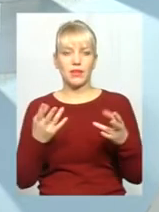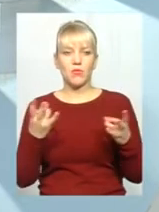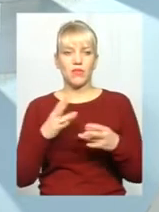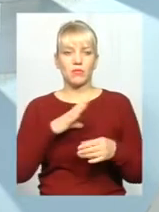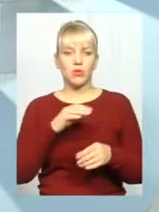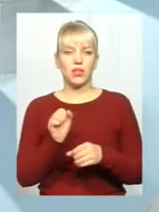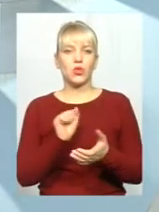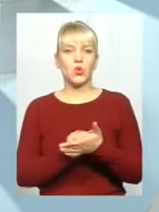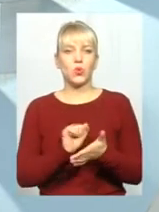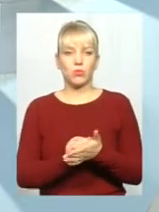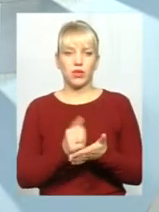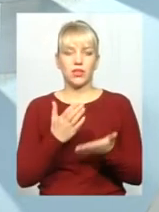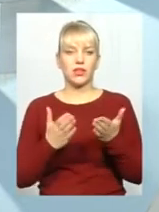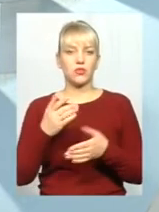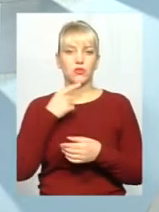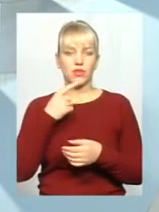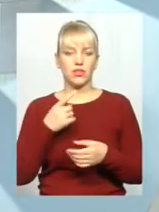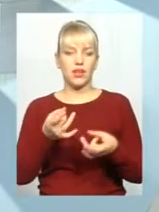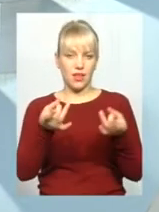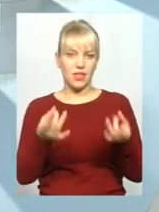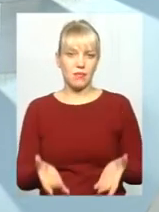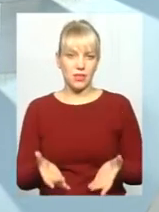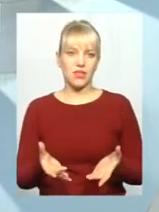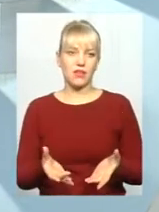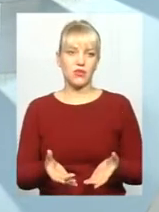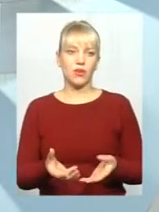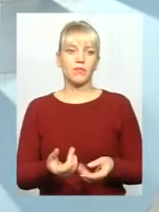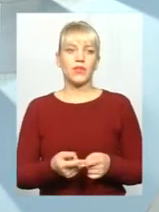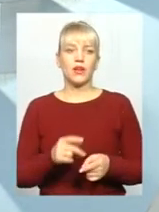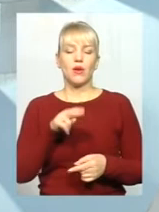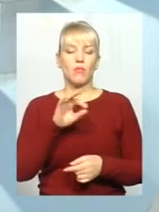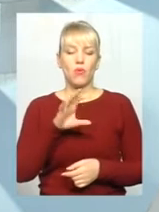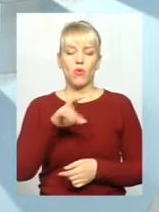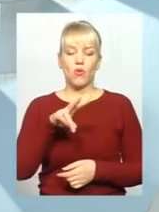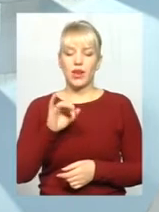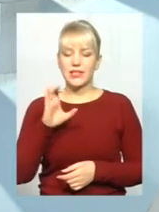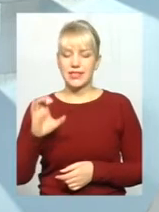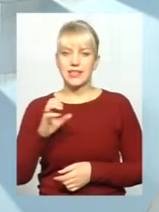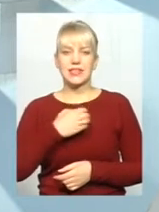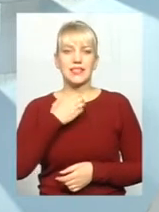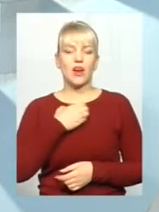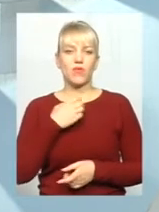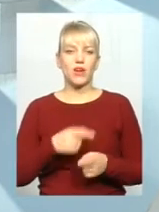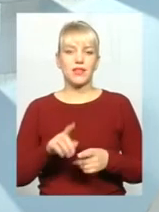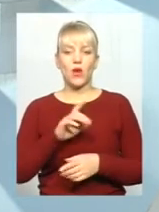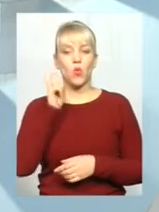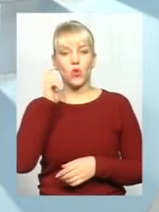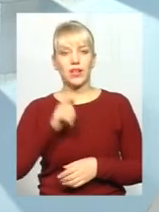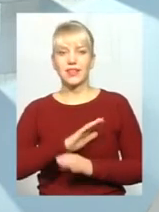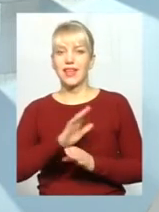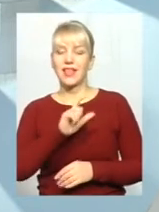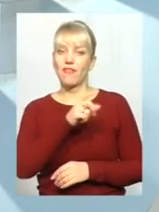Навіть, якщо взяти елементарне полістрахування, український, не європейський,